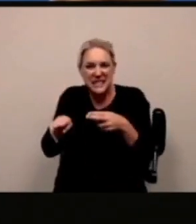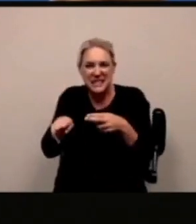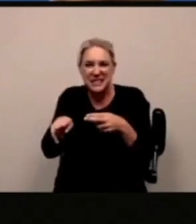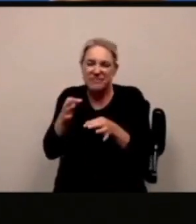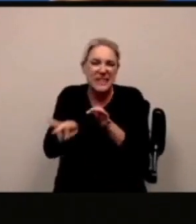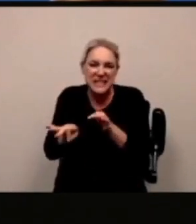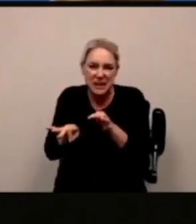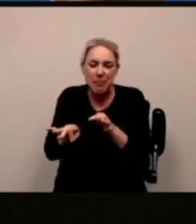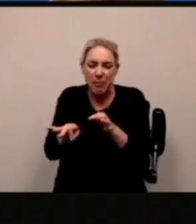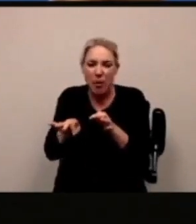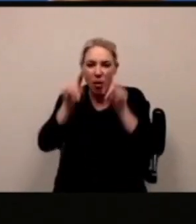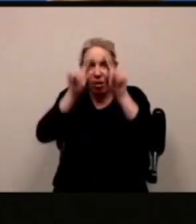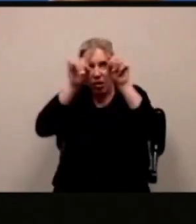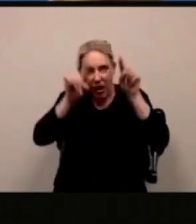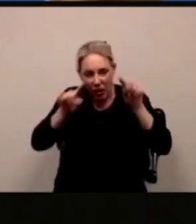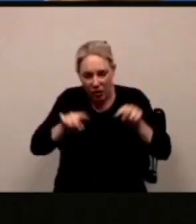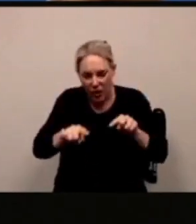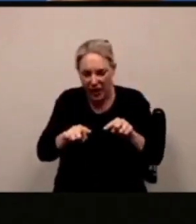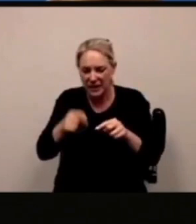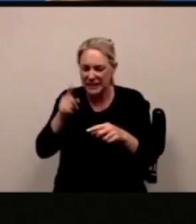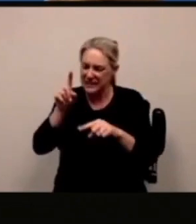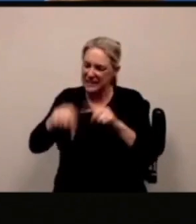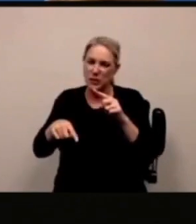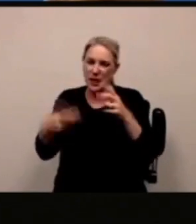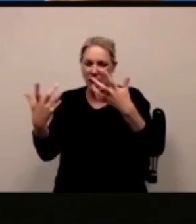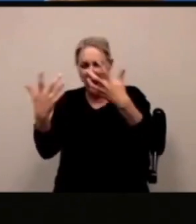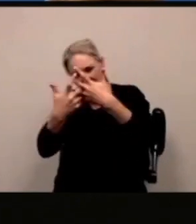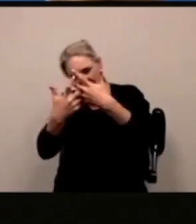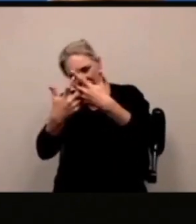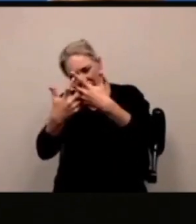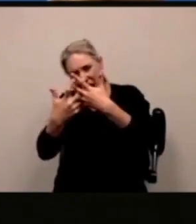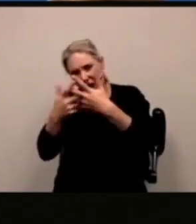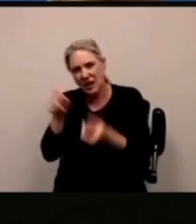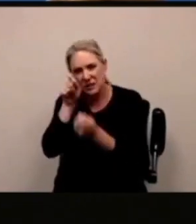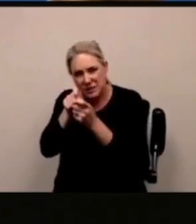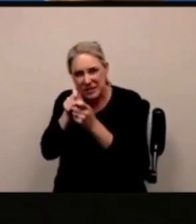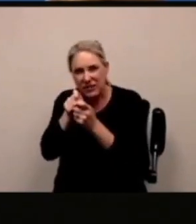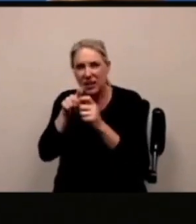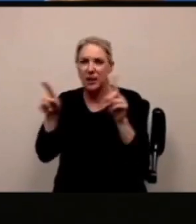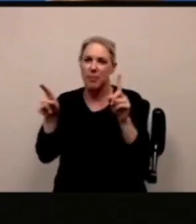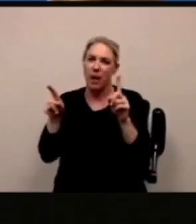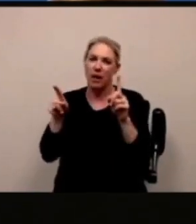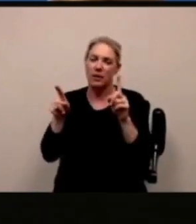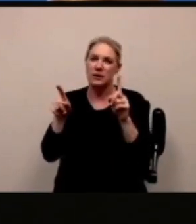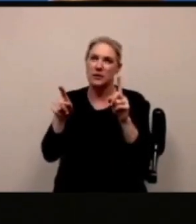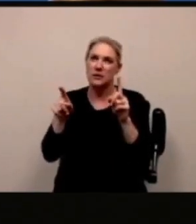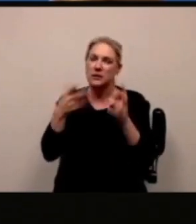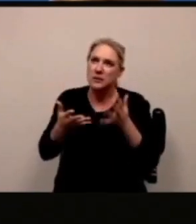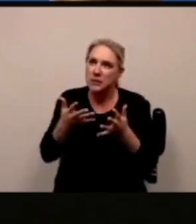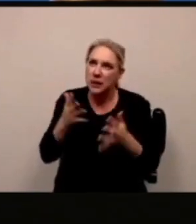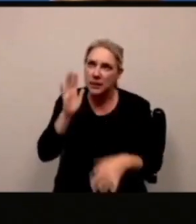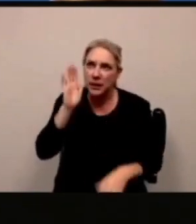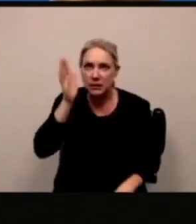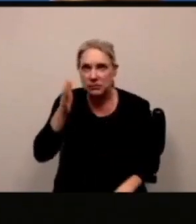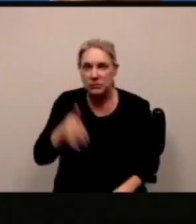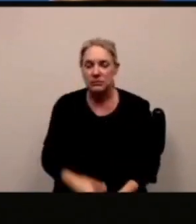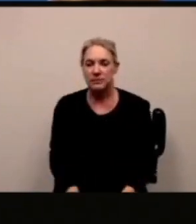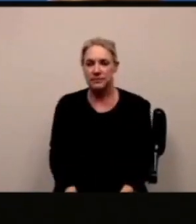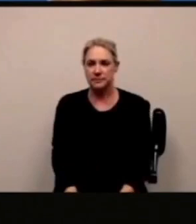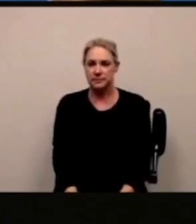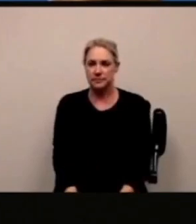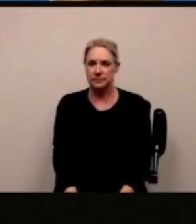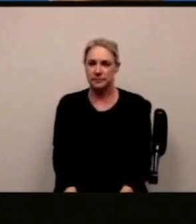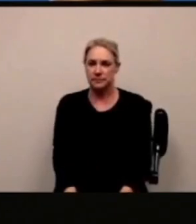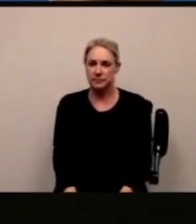lo sprite come tale semplicemente per semplificare è come creare una capsula intorno allo sprite